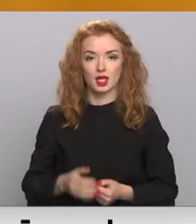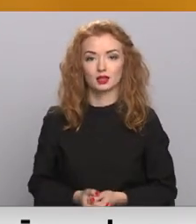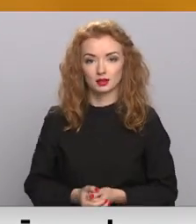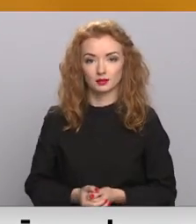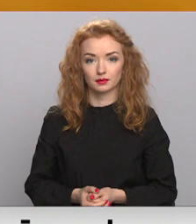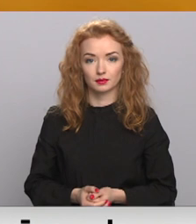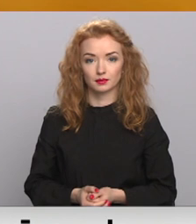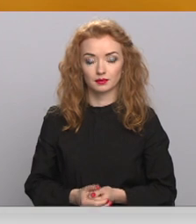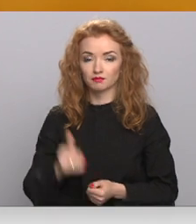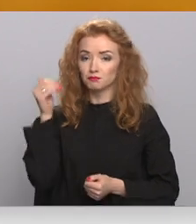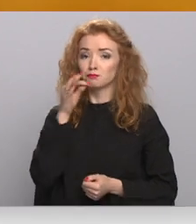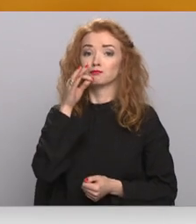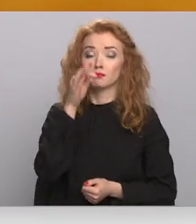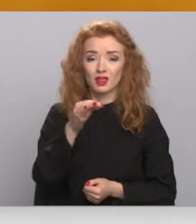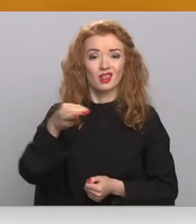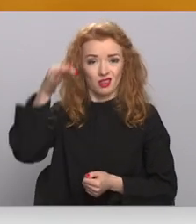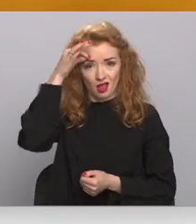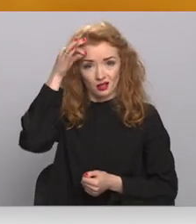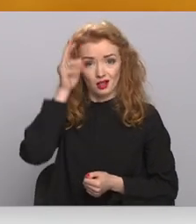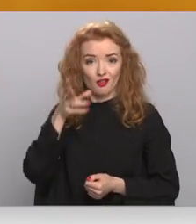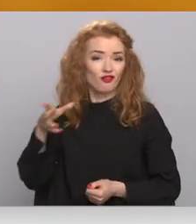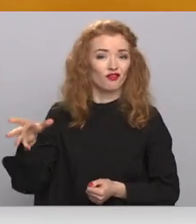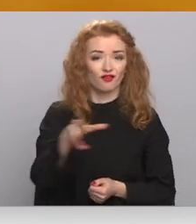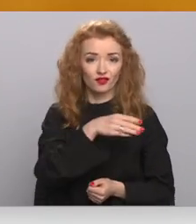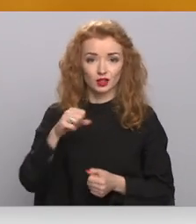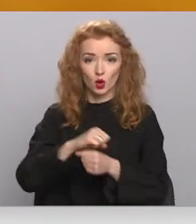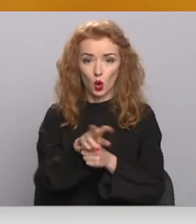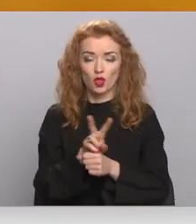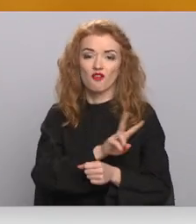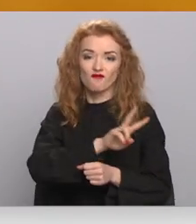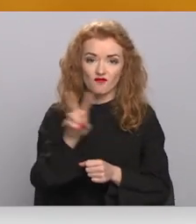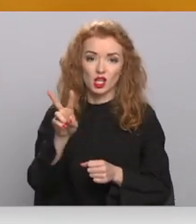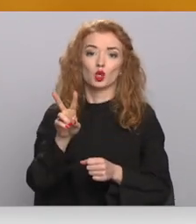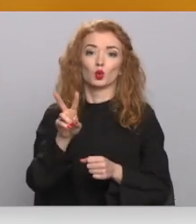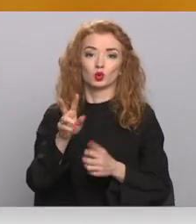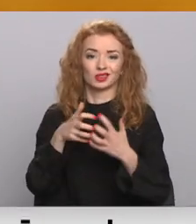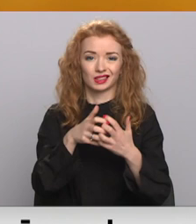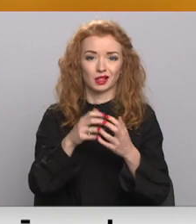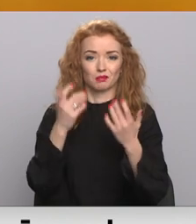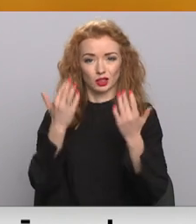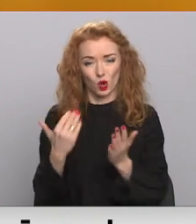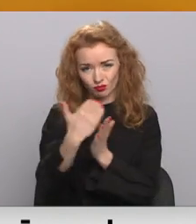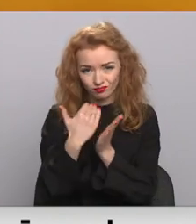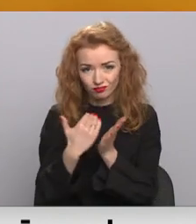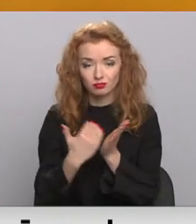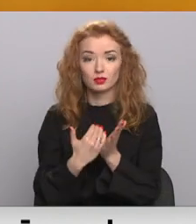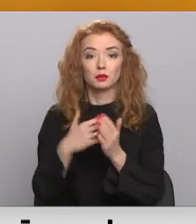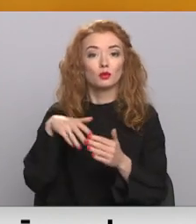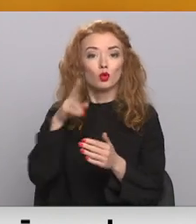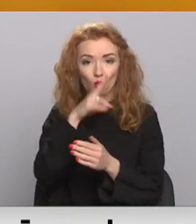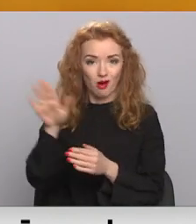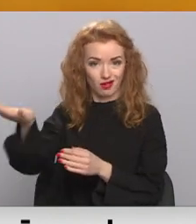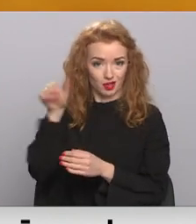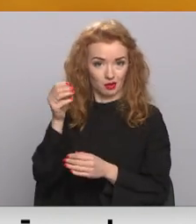Tomēr jāatcerās, ka visi šie COVID-19 pārvarēšanas pasākumi tiek finansēti no aizņēmtās naudas.